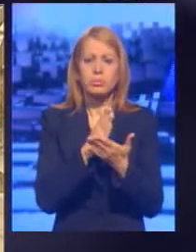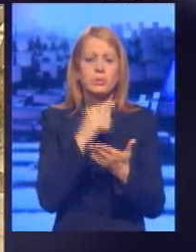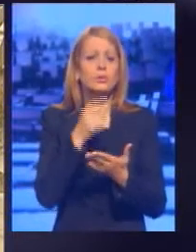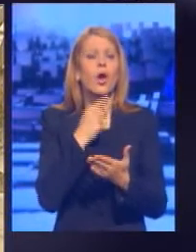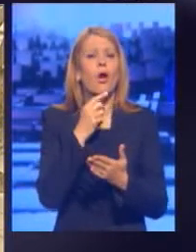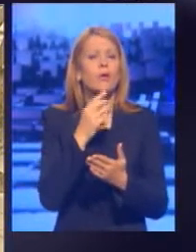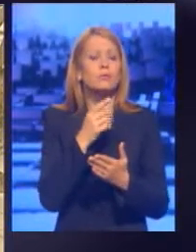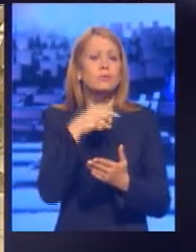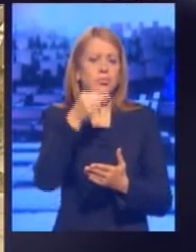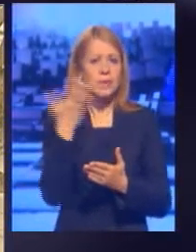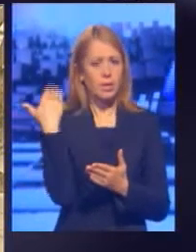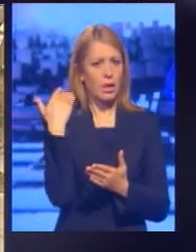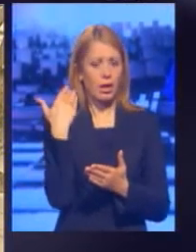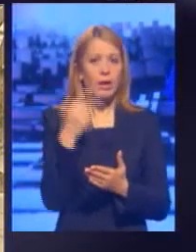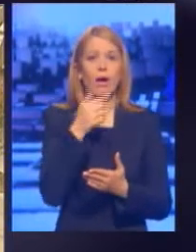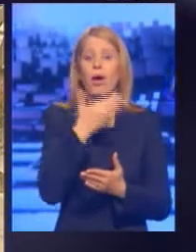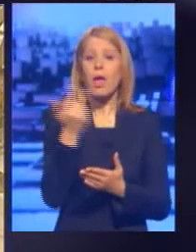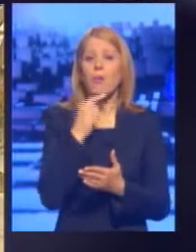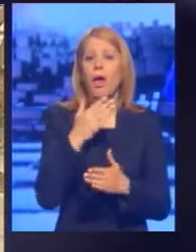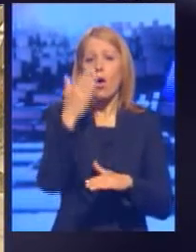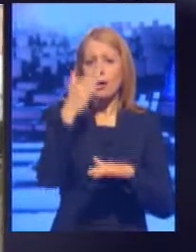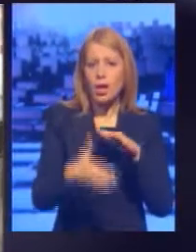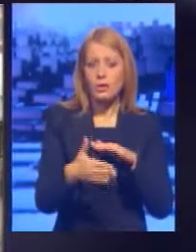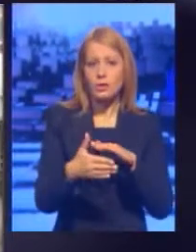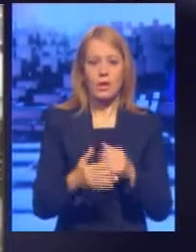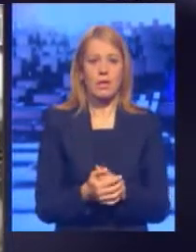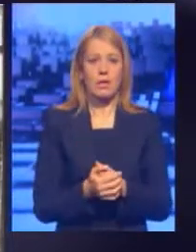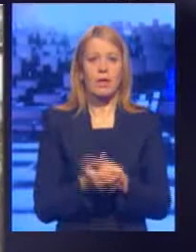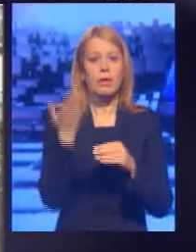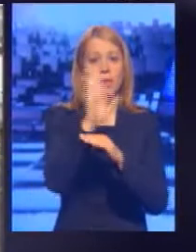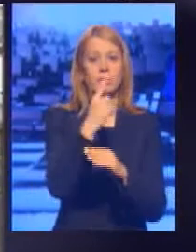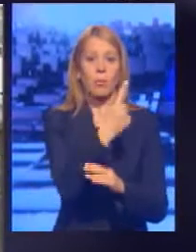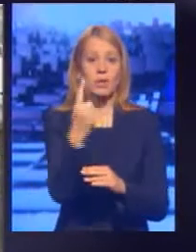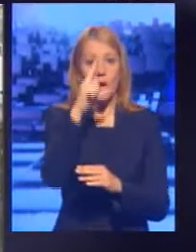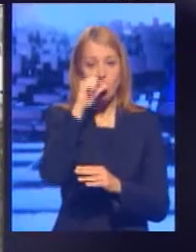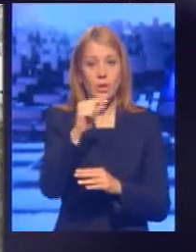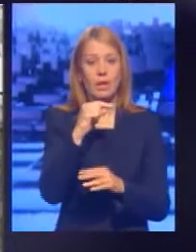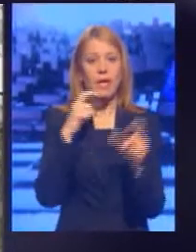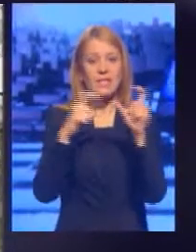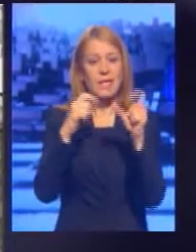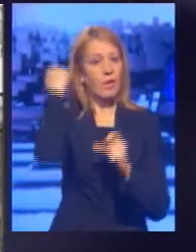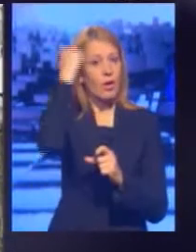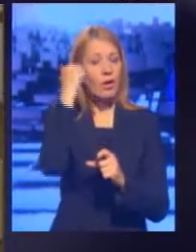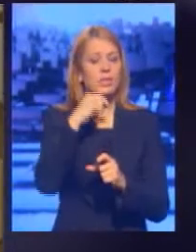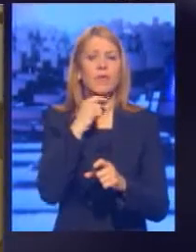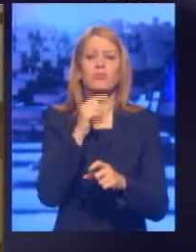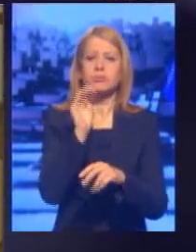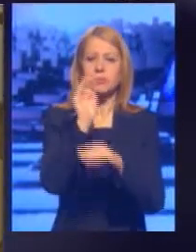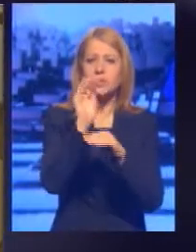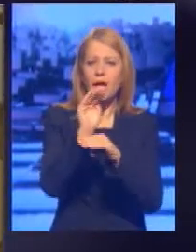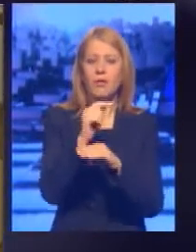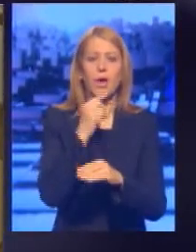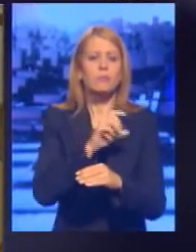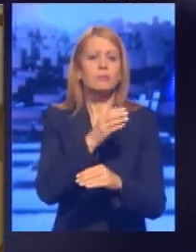se izjašnjavala, odnosno nema nikakva ograničenja. Predstavnici pojedinih opština na severu Kosova, međutim, najavljuju da će bez